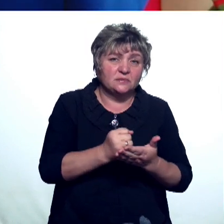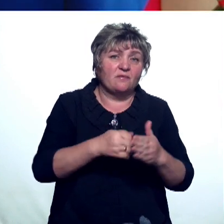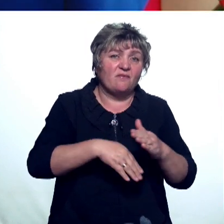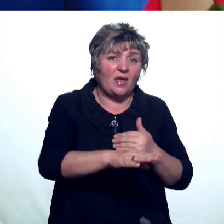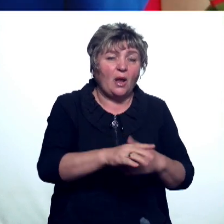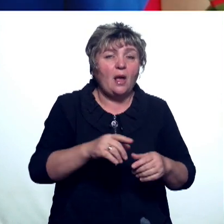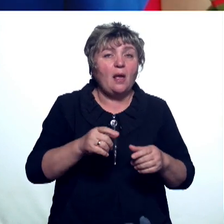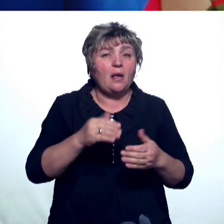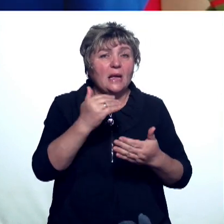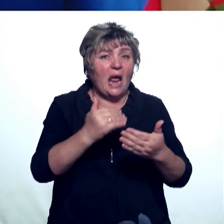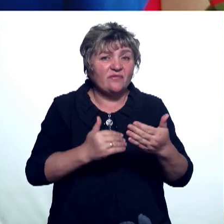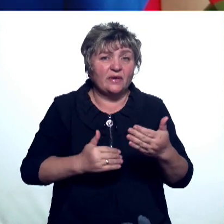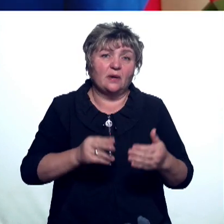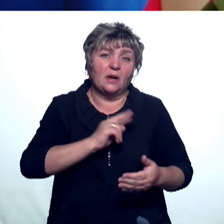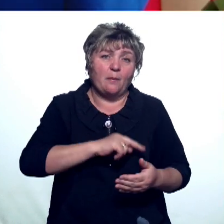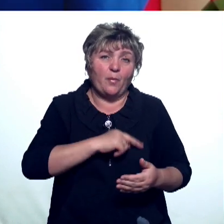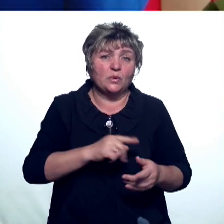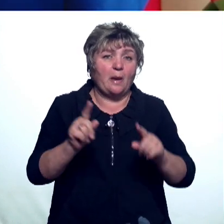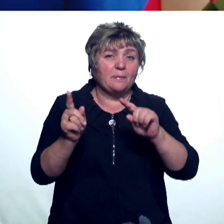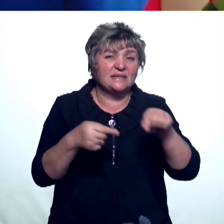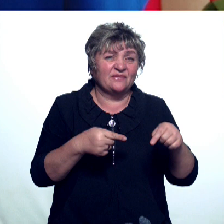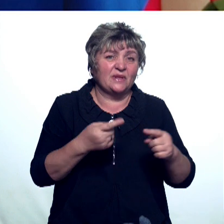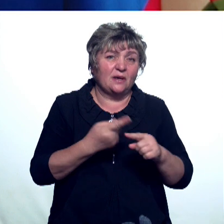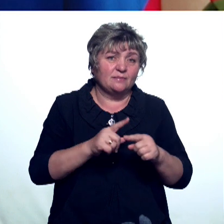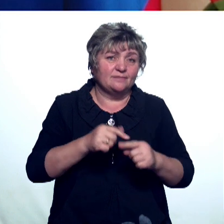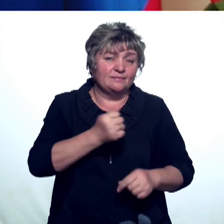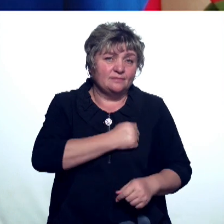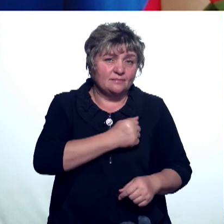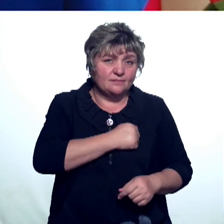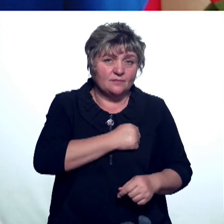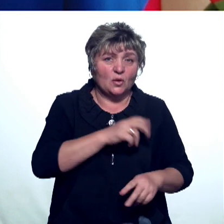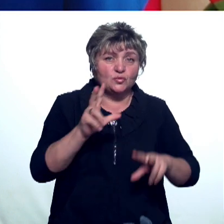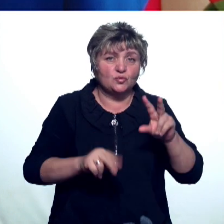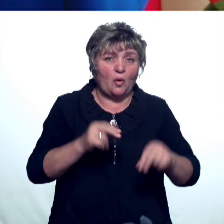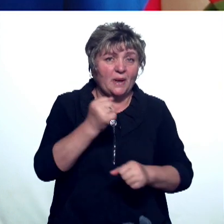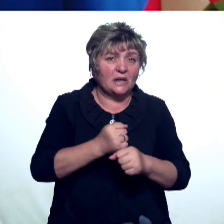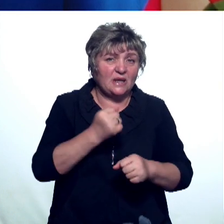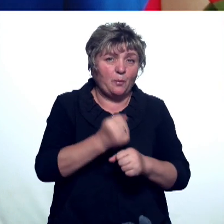График работы призывных комиссий разработан с учетом